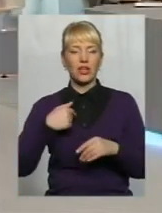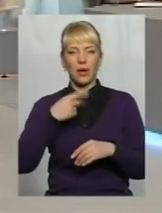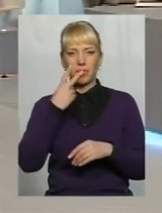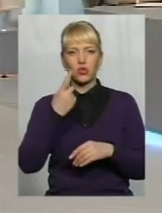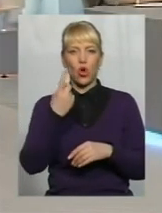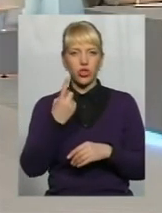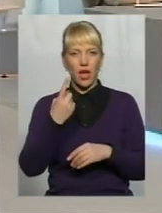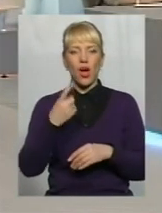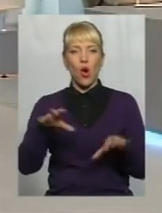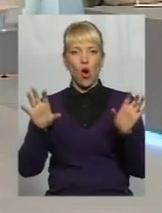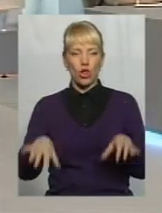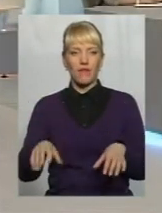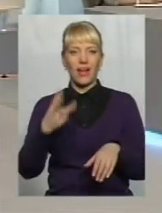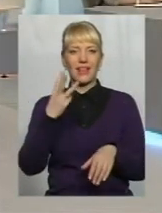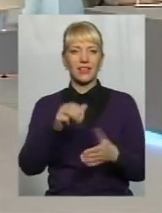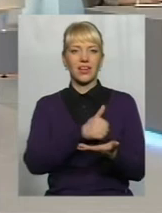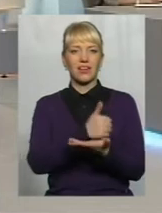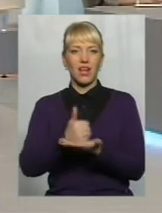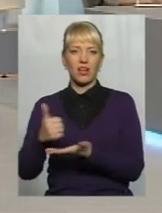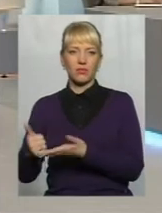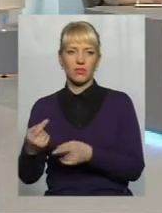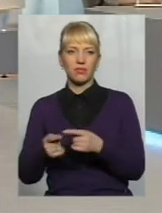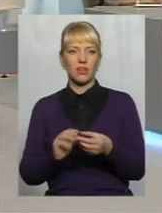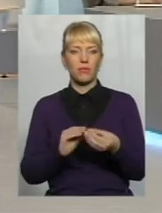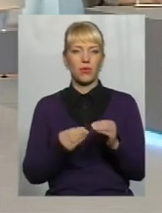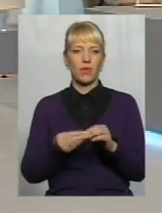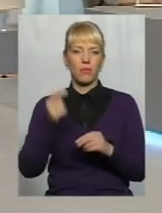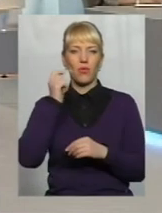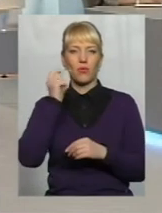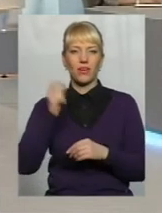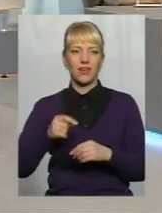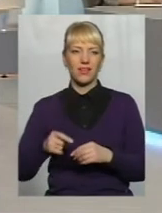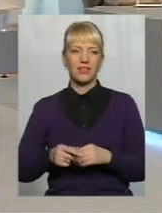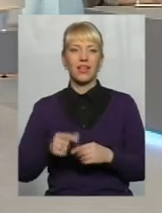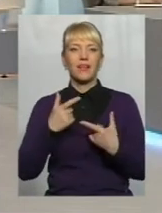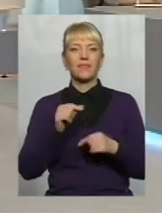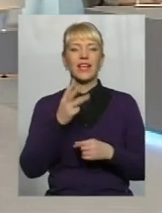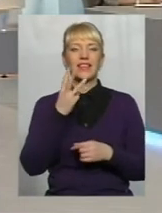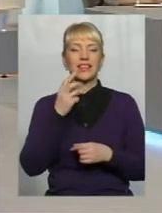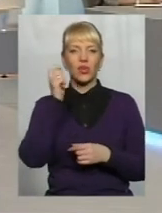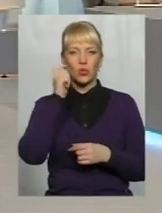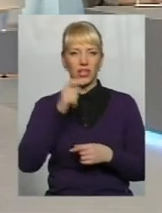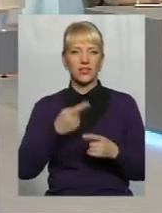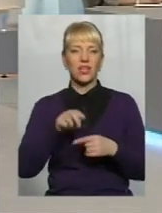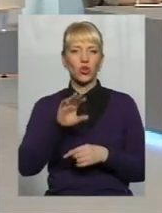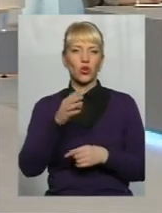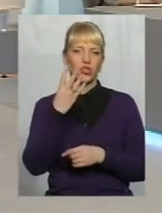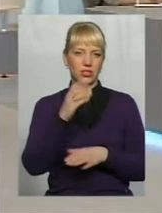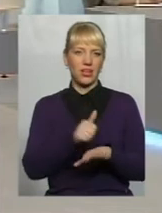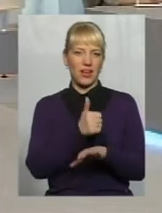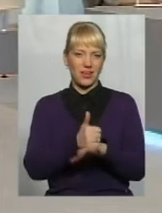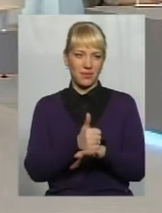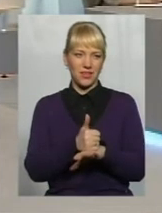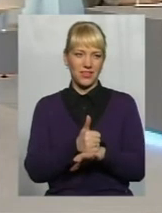гетьмани, так? Ну, так, як у нас в Україні прийняться, що де три українці, то чотири гетьмани Чи як?